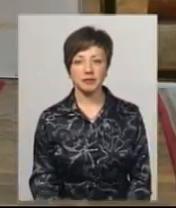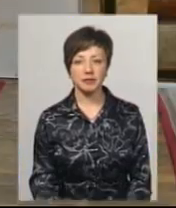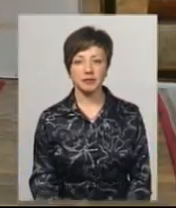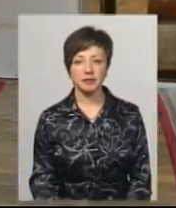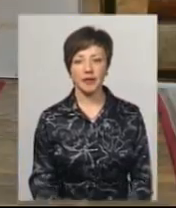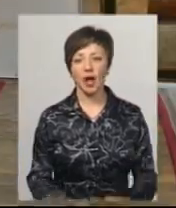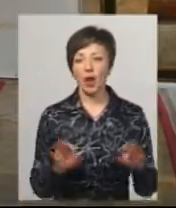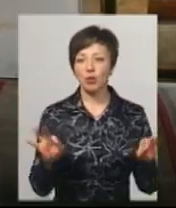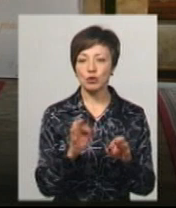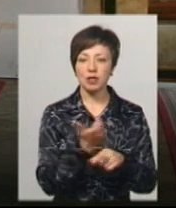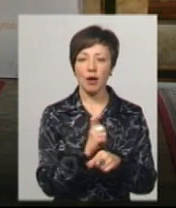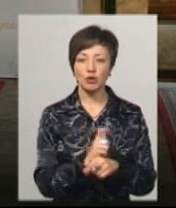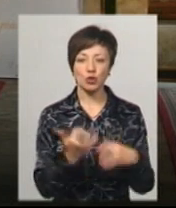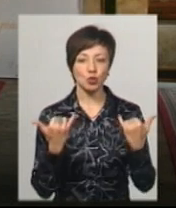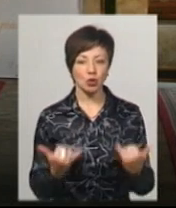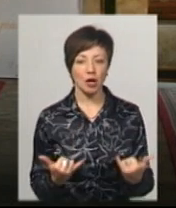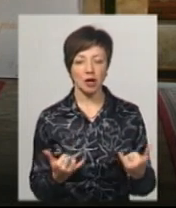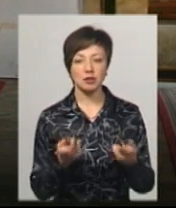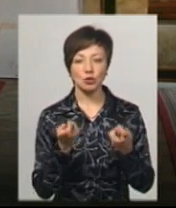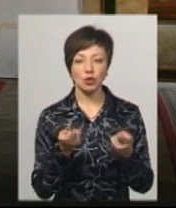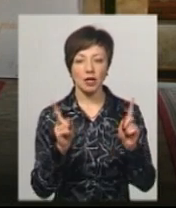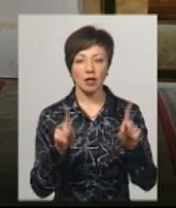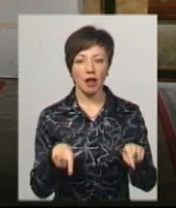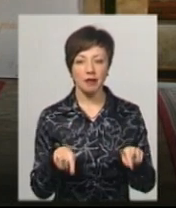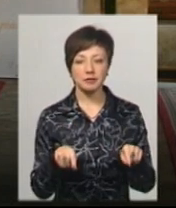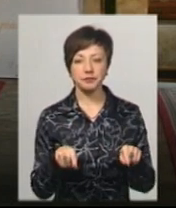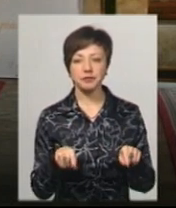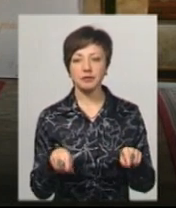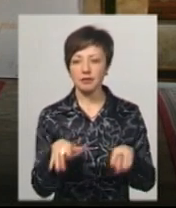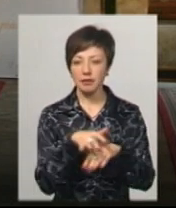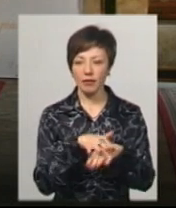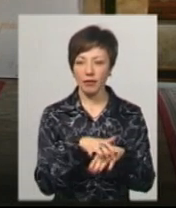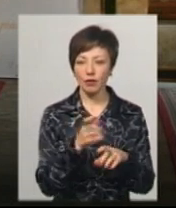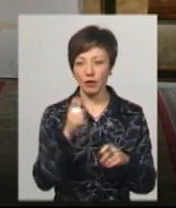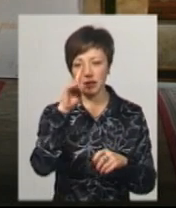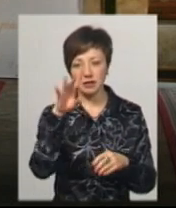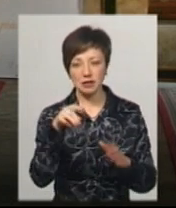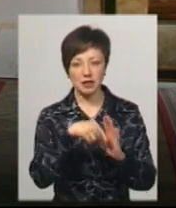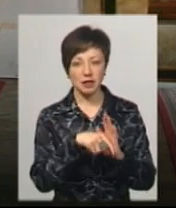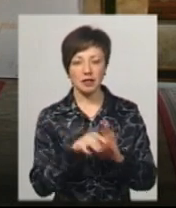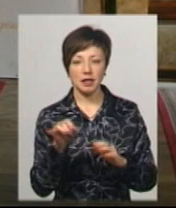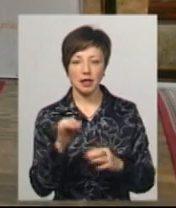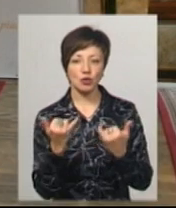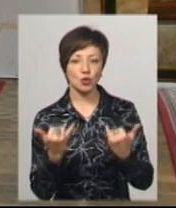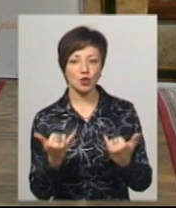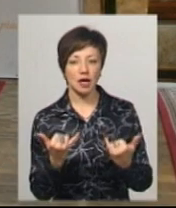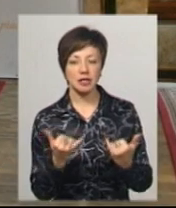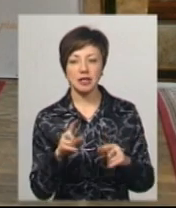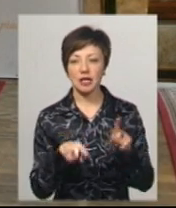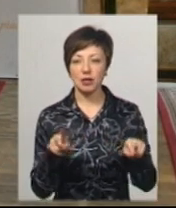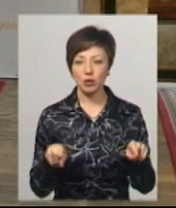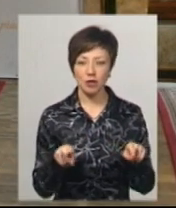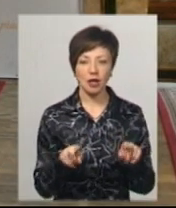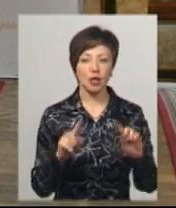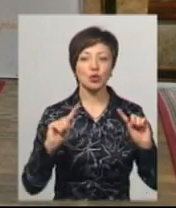Музика більш сучасна, вона трошки навіть еклактична, тому що там є якісь і класичні речі, і сучасні, іноді навіть